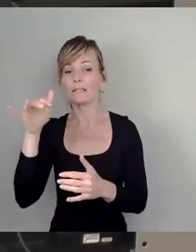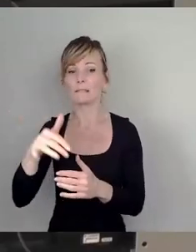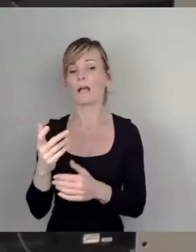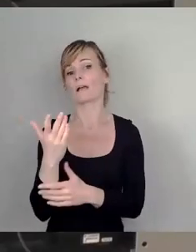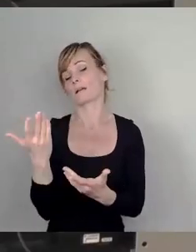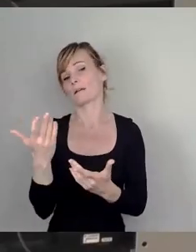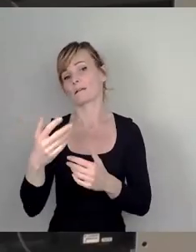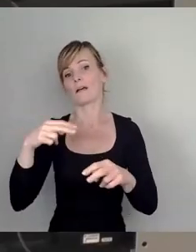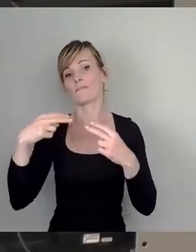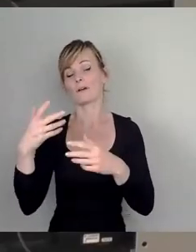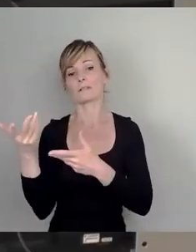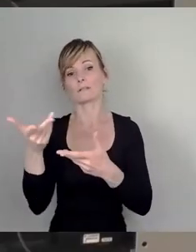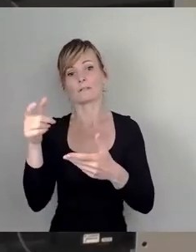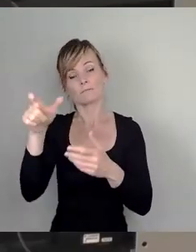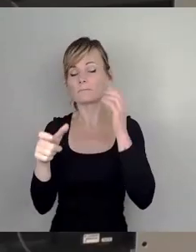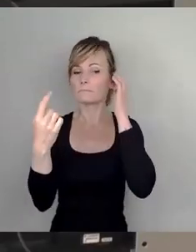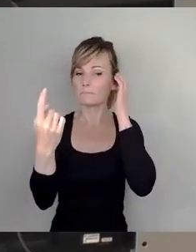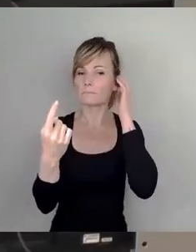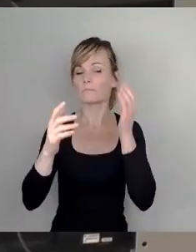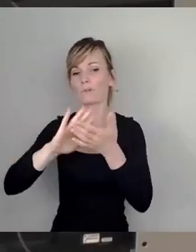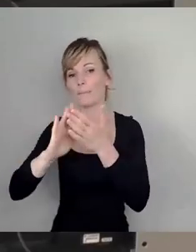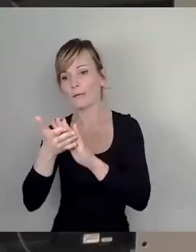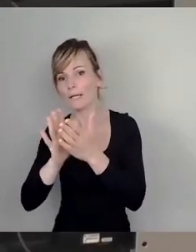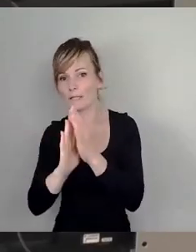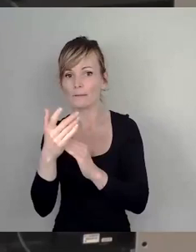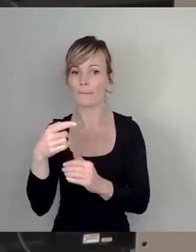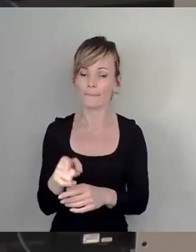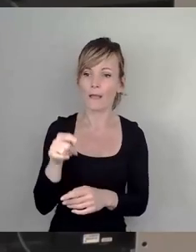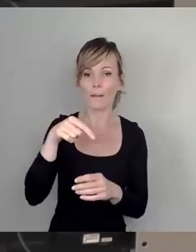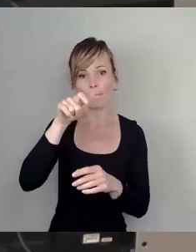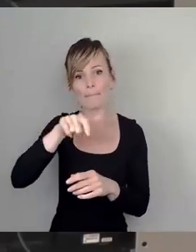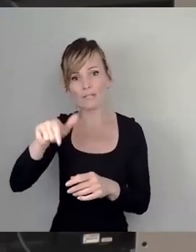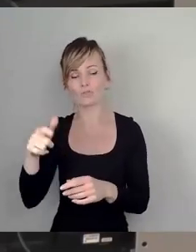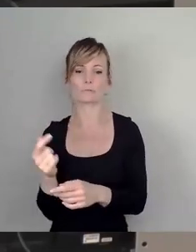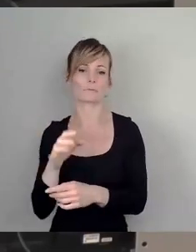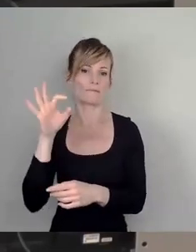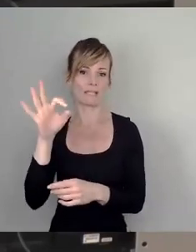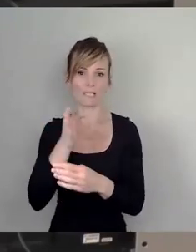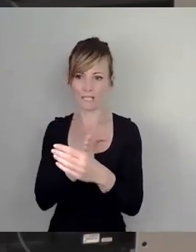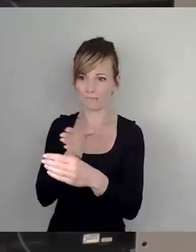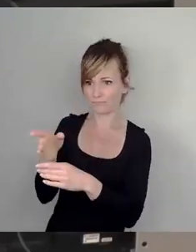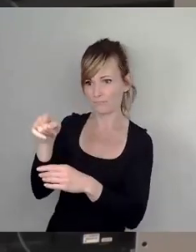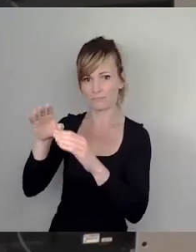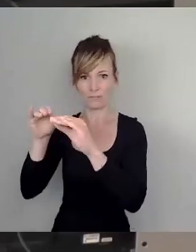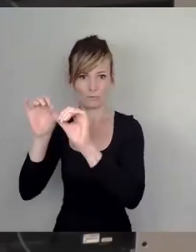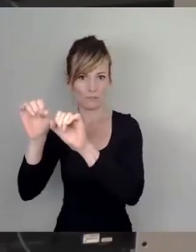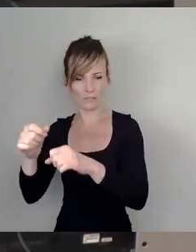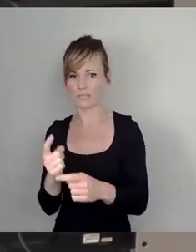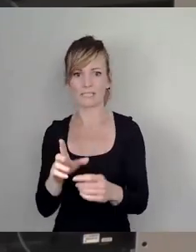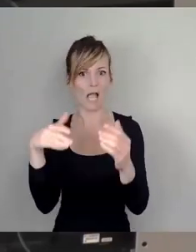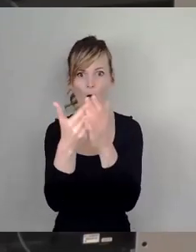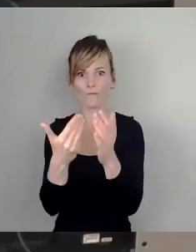die Menschen auch in die Kneipentoiletten gehen können und hat dann nicht die Auflage, so und so viele Toiletten